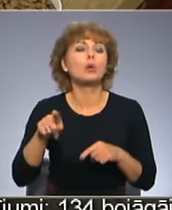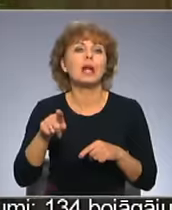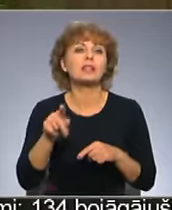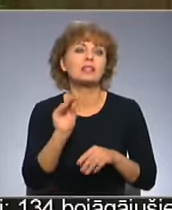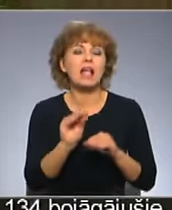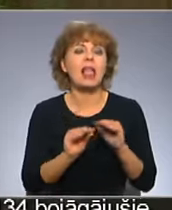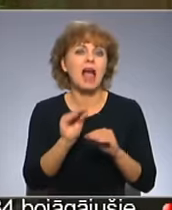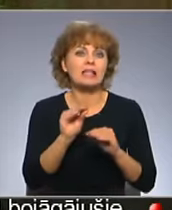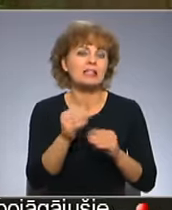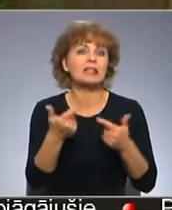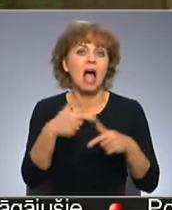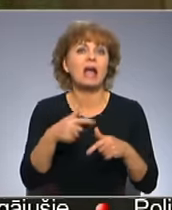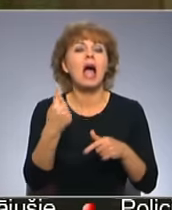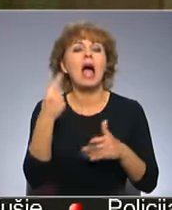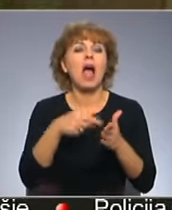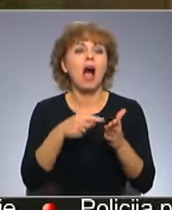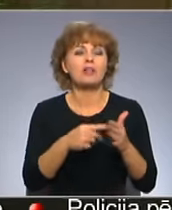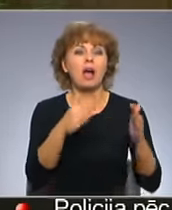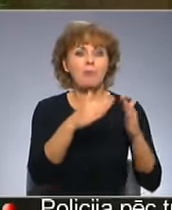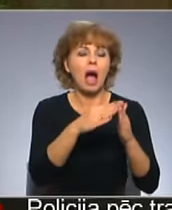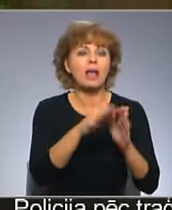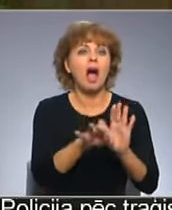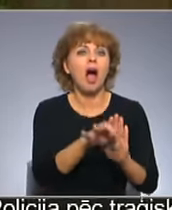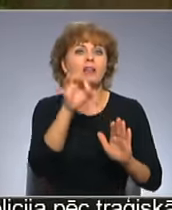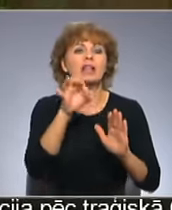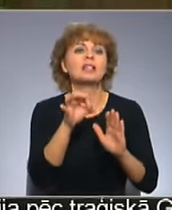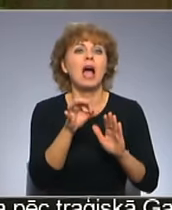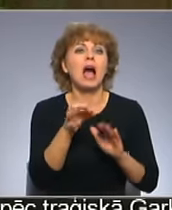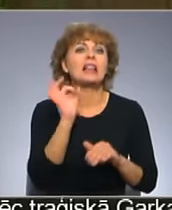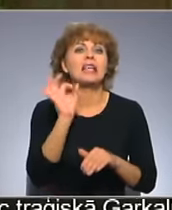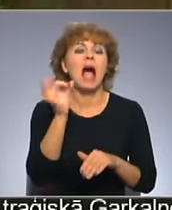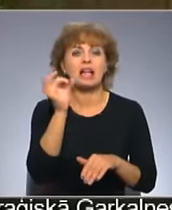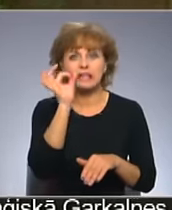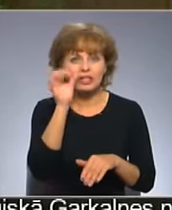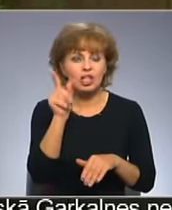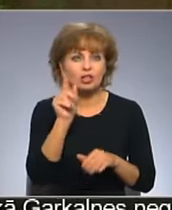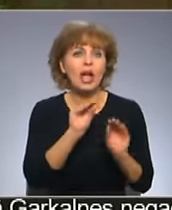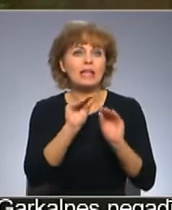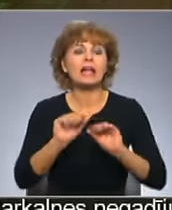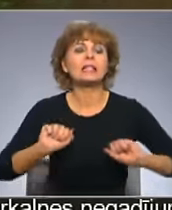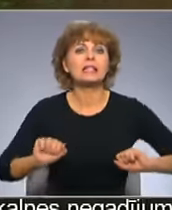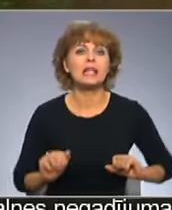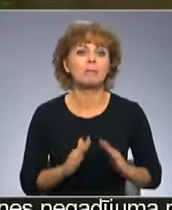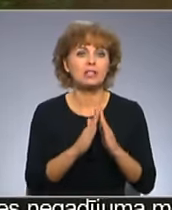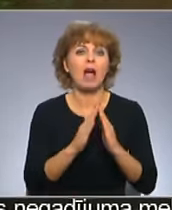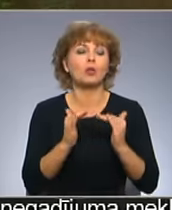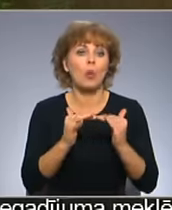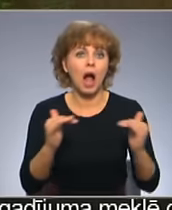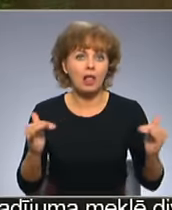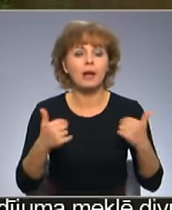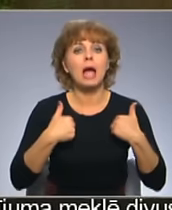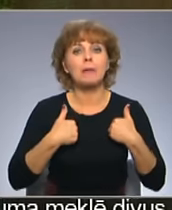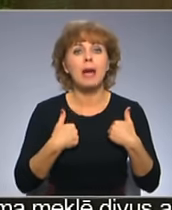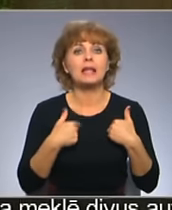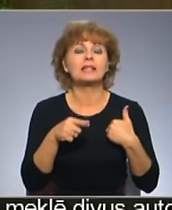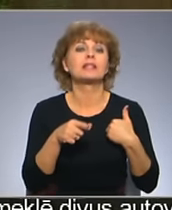mājās ir atlasīti lielākie zīriņi un tielikti šim ziemstādu galdam. Mēs jau